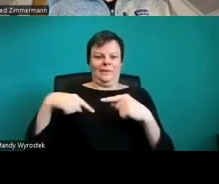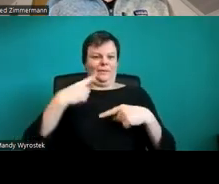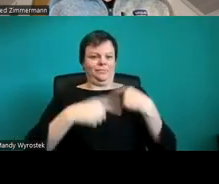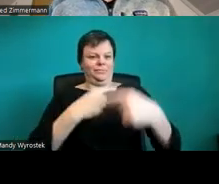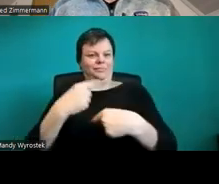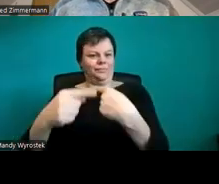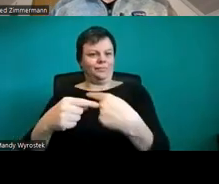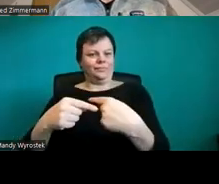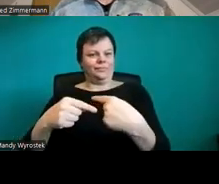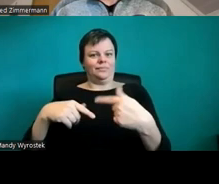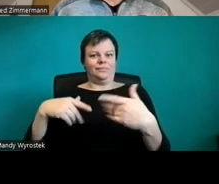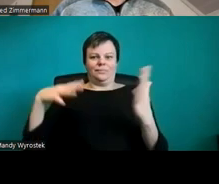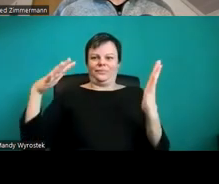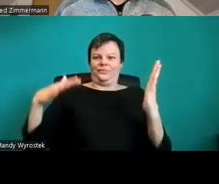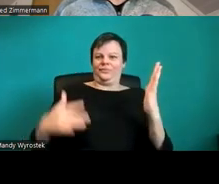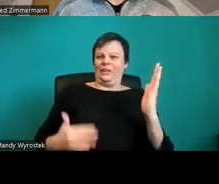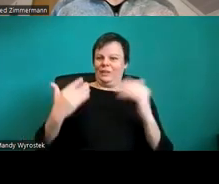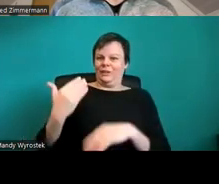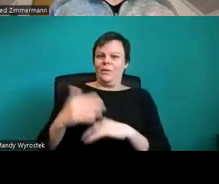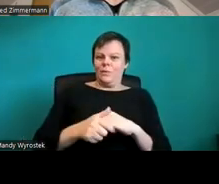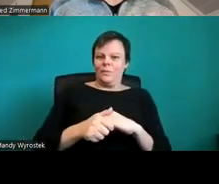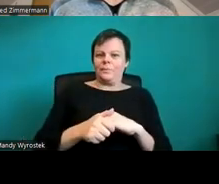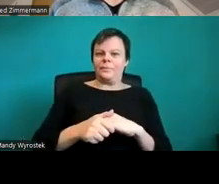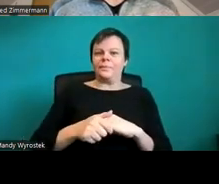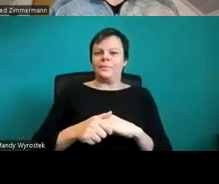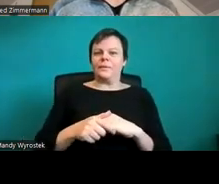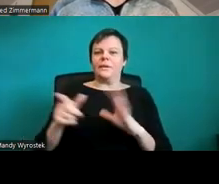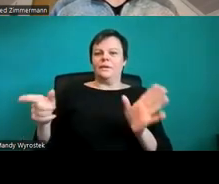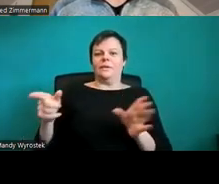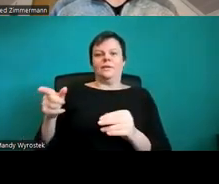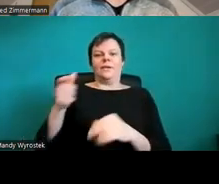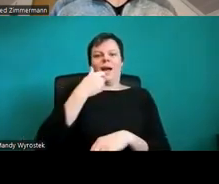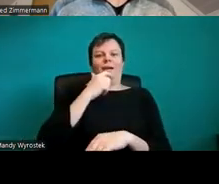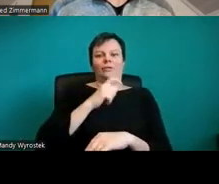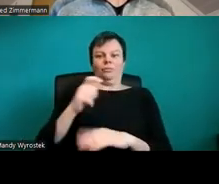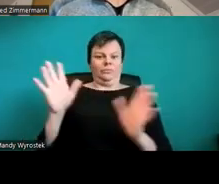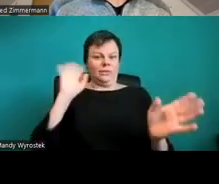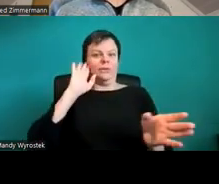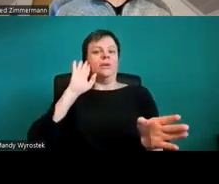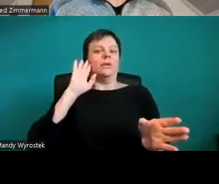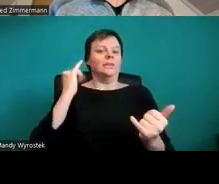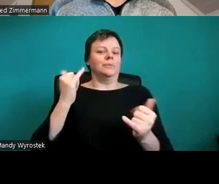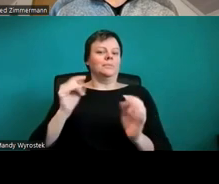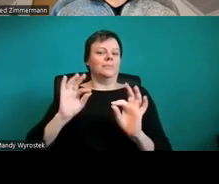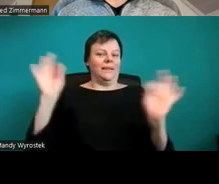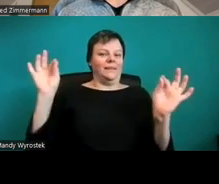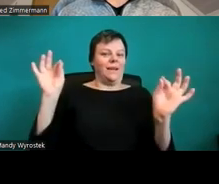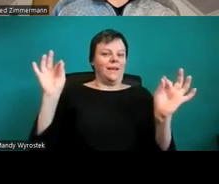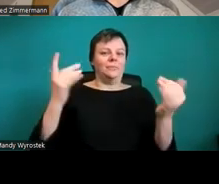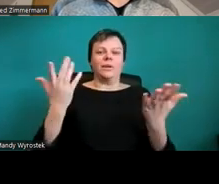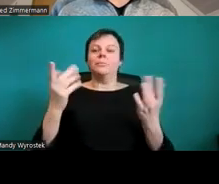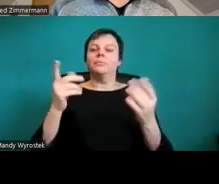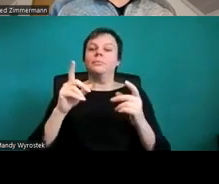besser. Das heißt, Sie haben auch gehört, es fand ein Sprecherwechsel statt und jetzt wurde es auch richtig